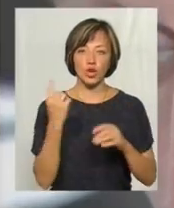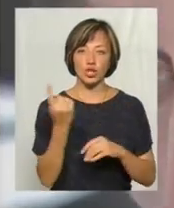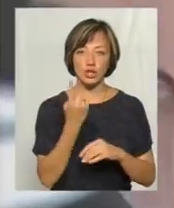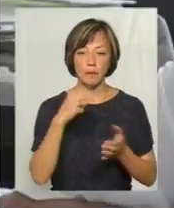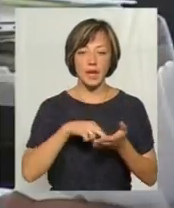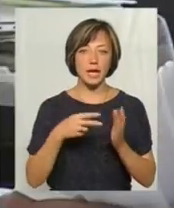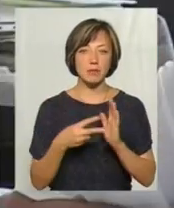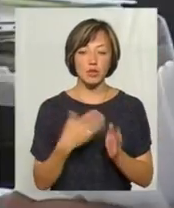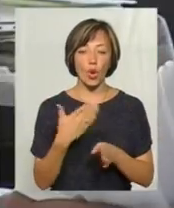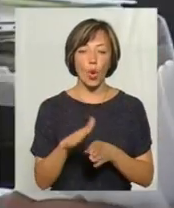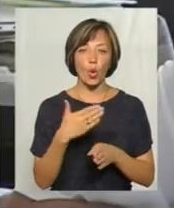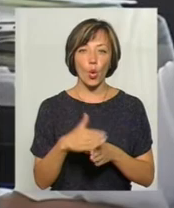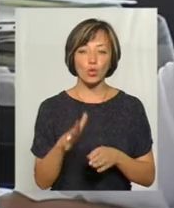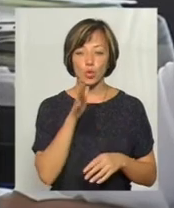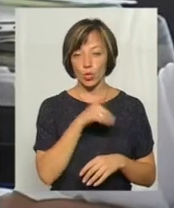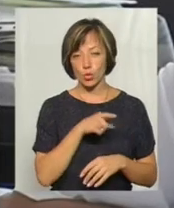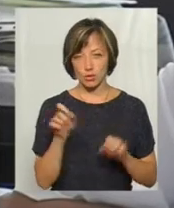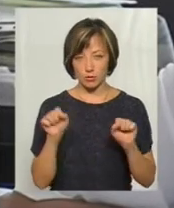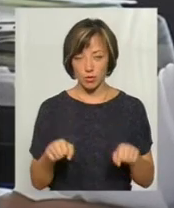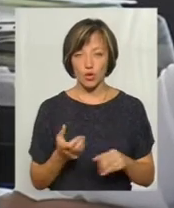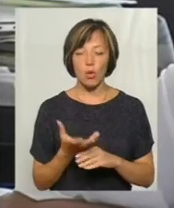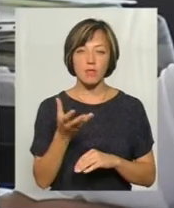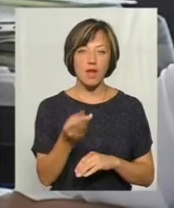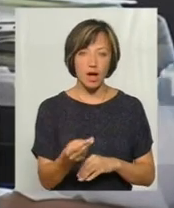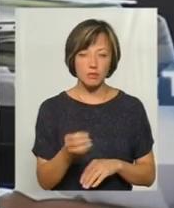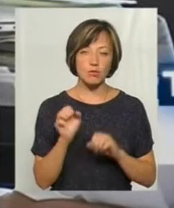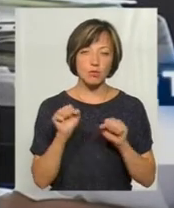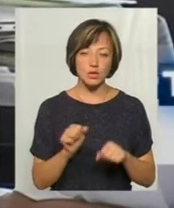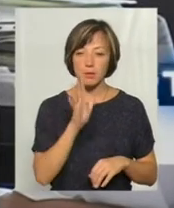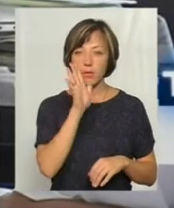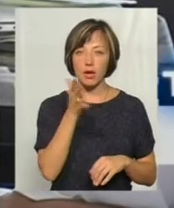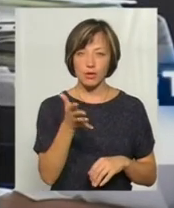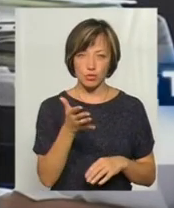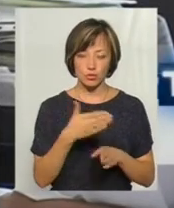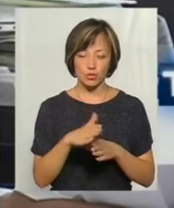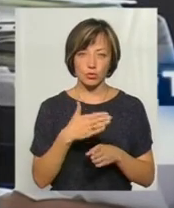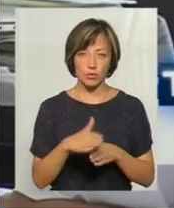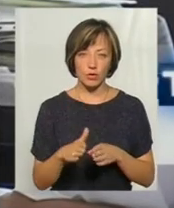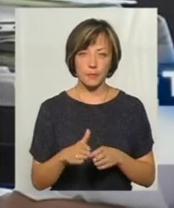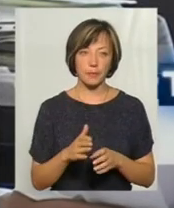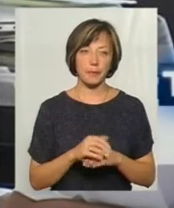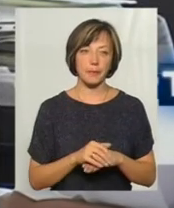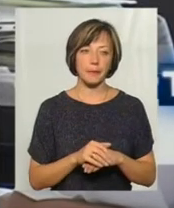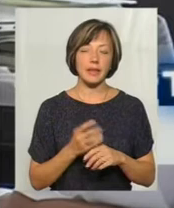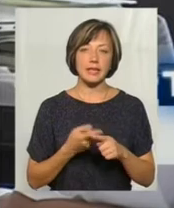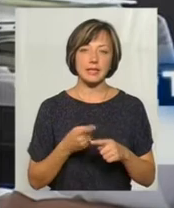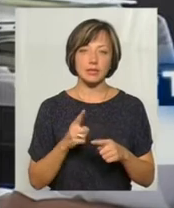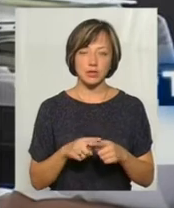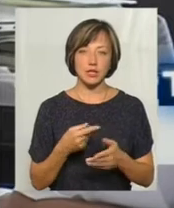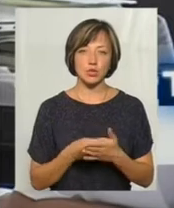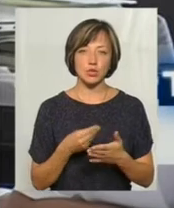передбачена розстрочка. Оплата може проводитися протягом п'яти років. Тобто реструктуризація цієї